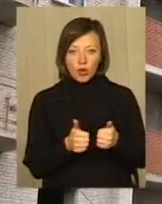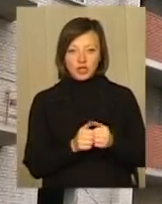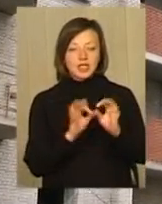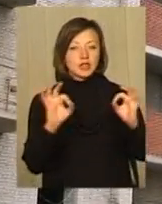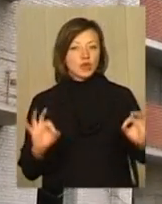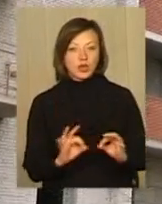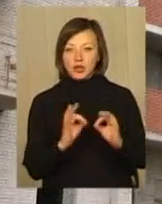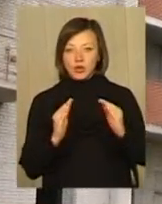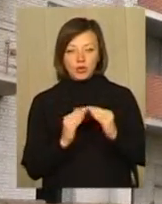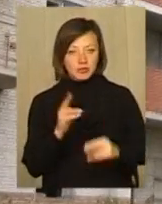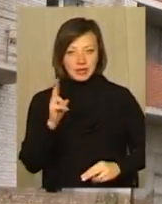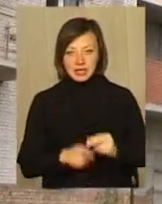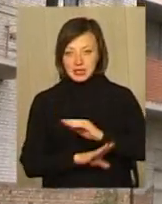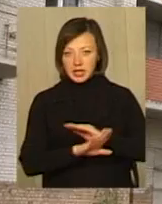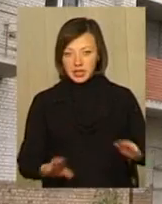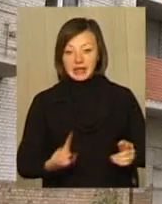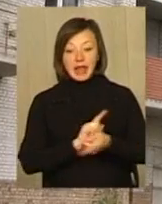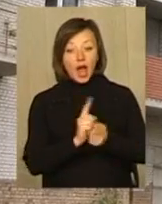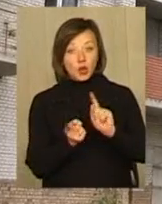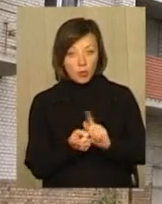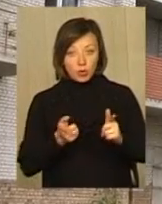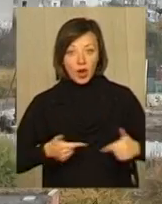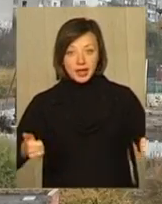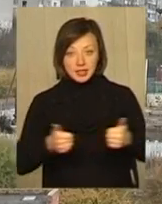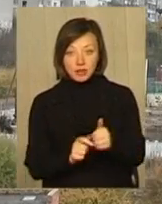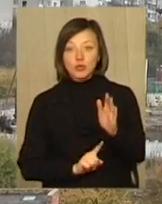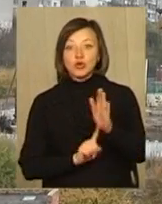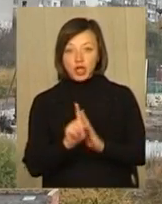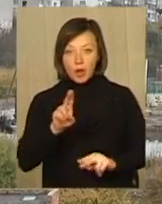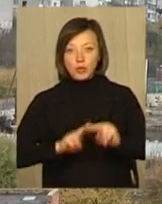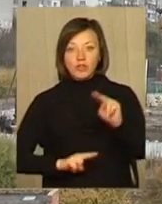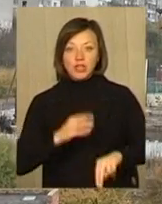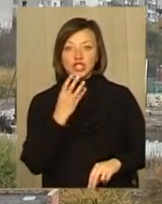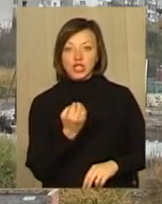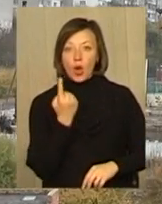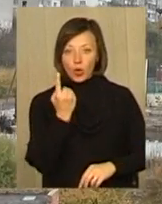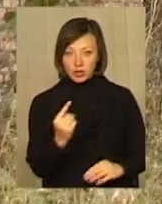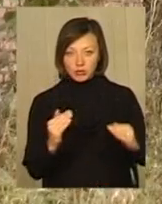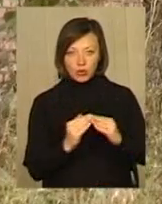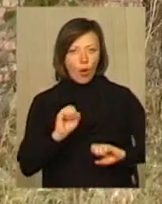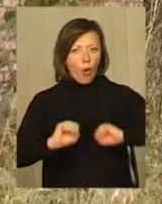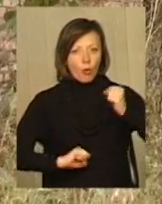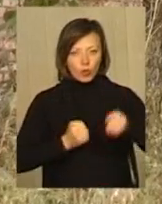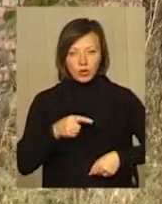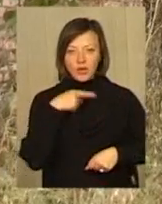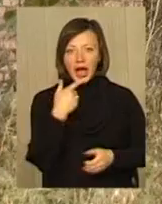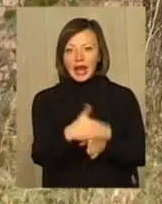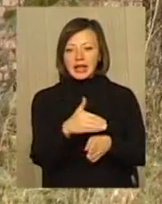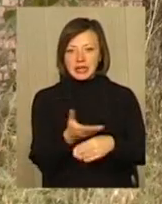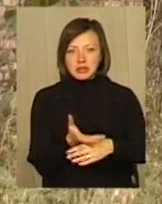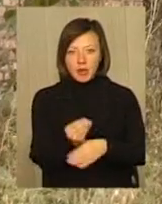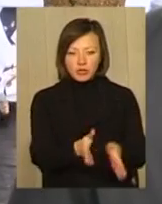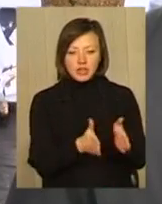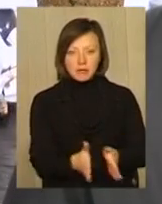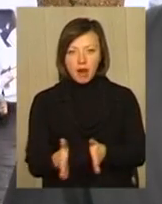із них не доведено до леду. Натомість ця ж організація почала зводити ще одну багатоповерхівку. Мітингувальники обурені. Запевняють, кредити сплачували